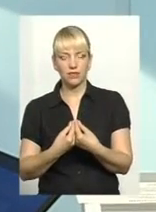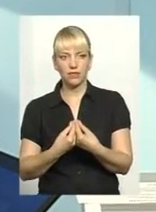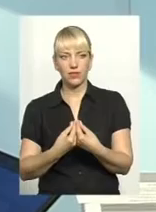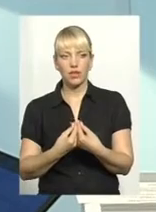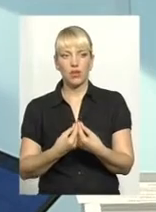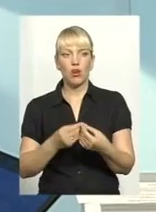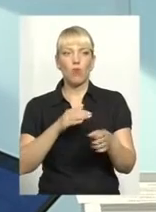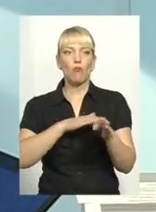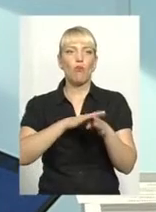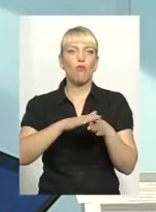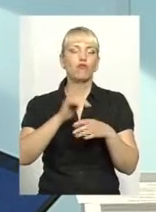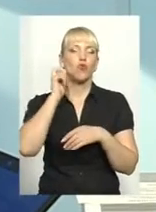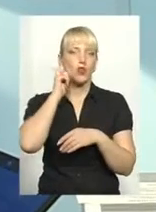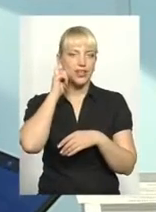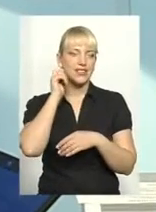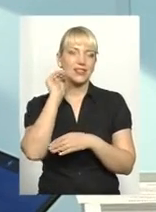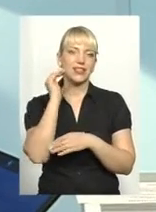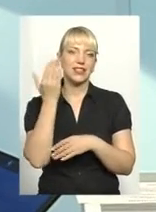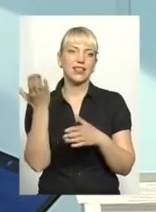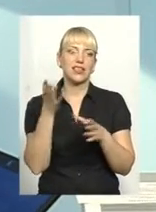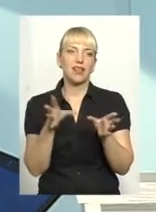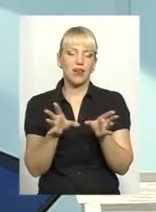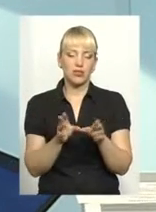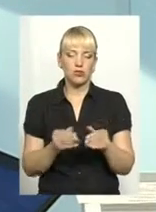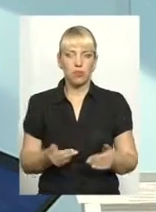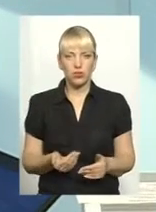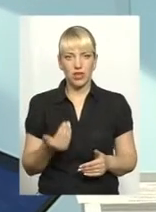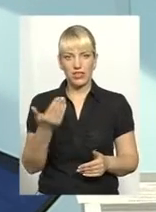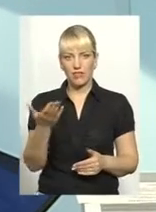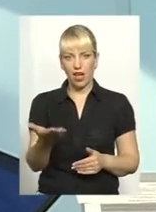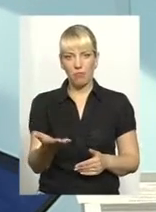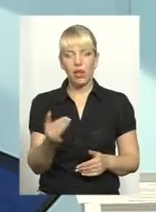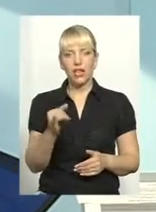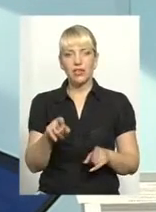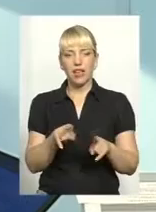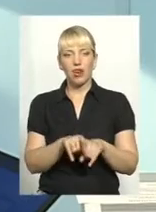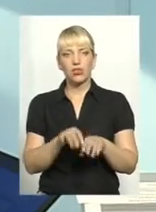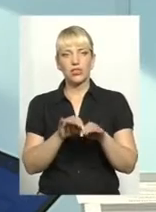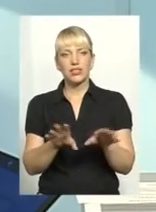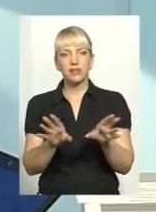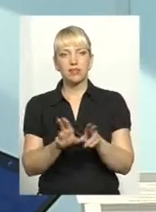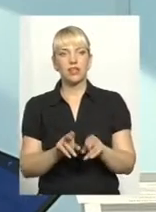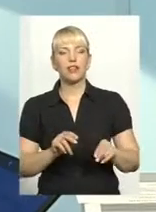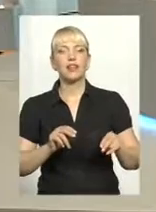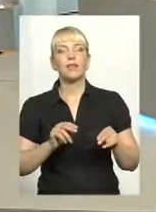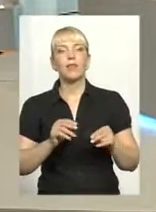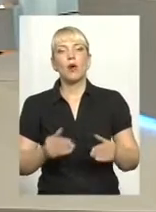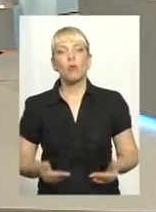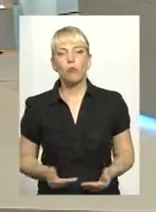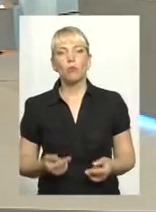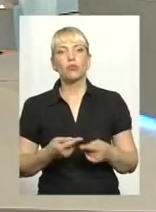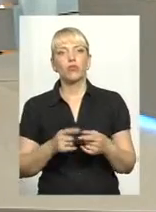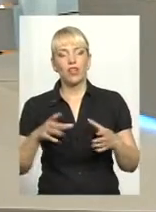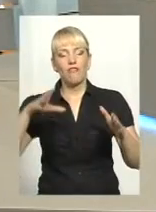Повнолітня дитина, яка проживає з вами разом, а також веде спільний побут, то тоді да, вона відноситься до